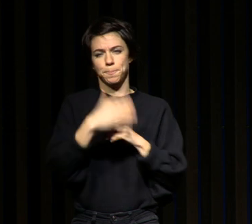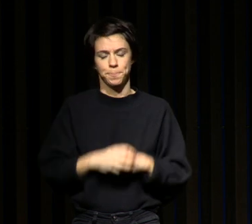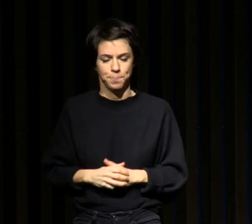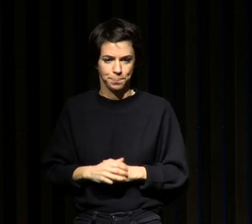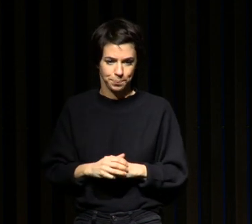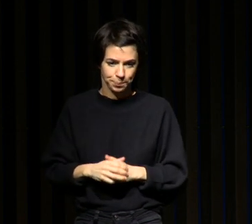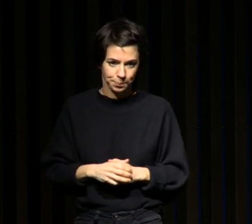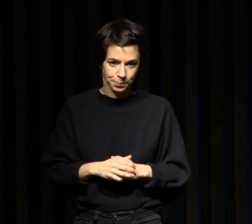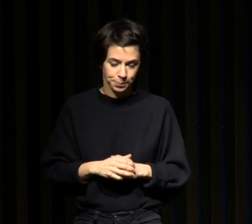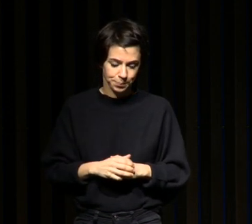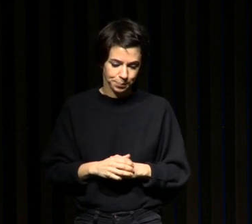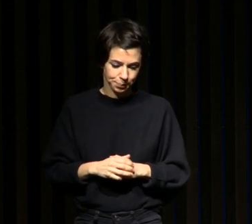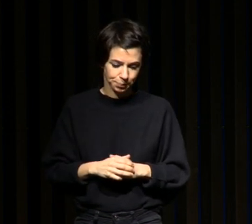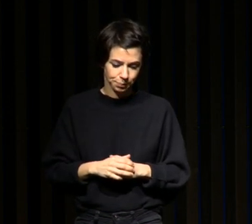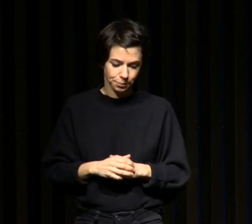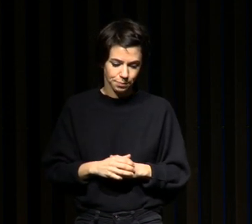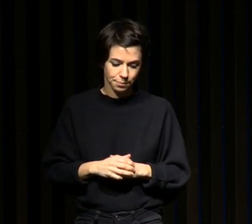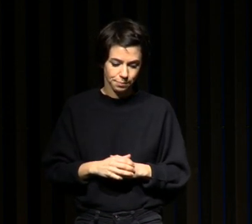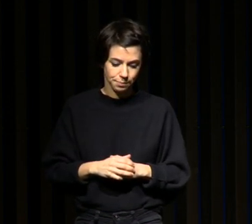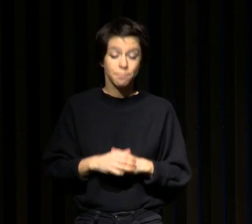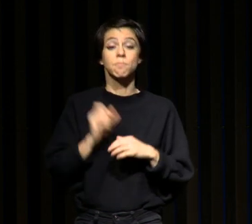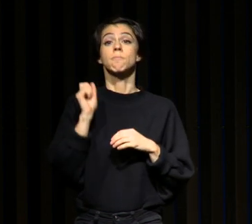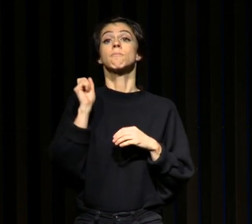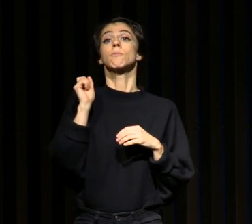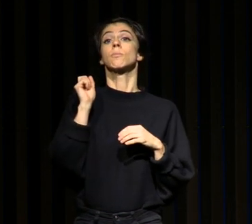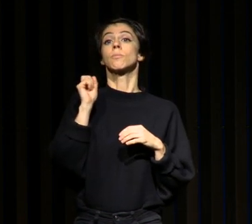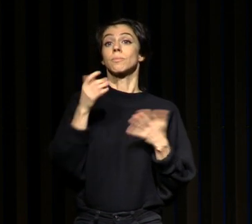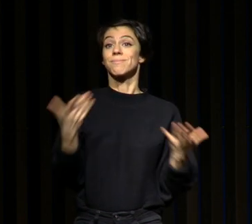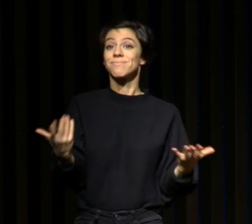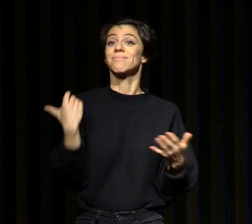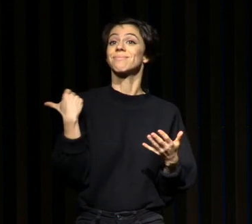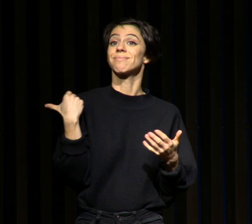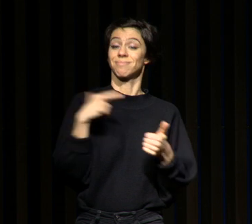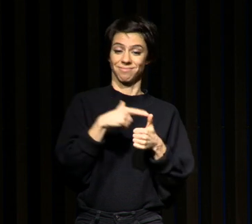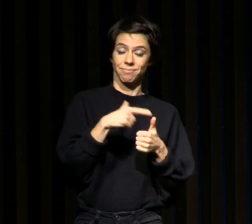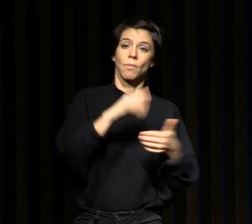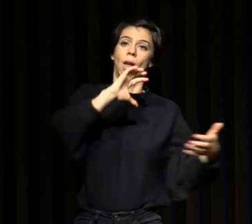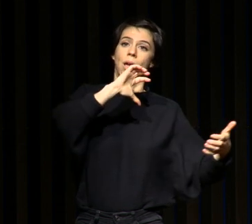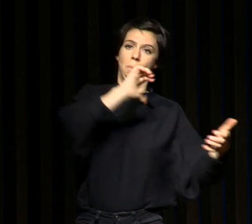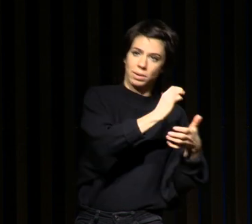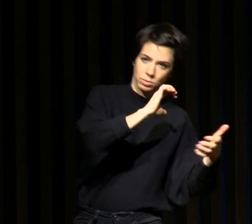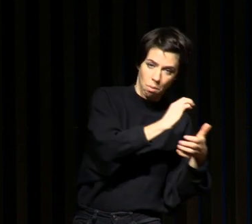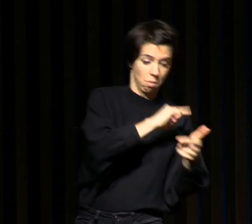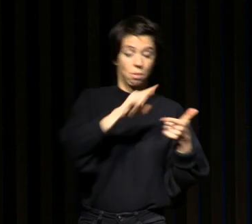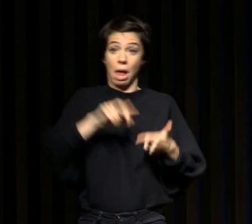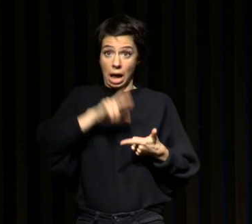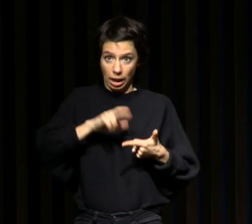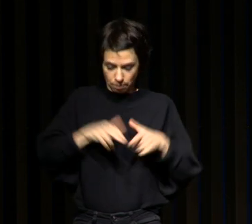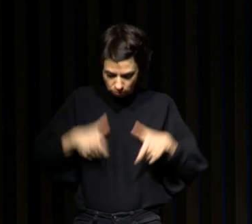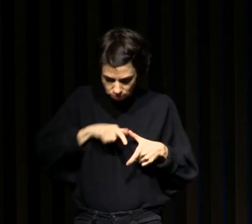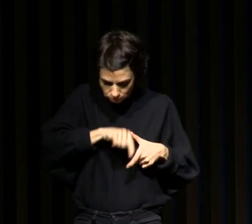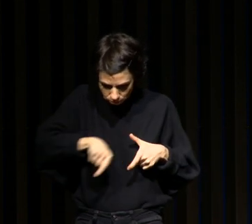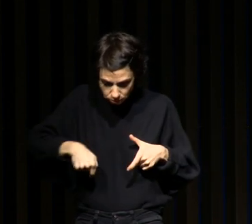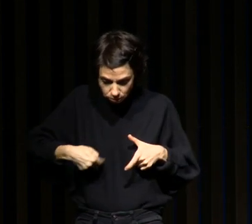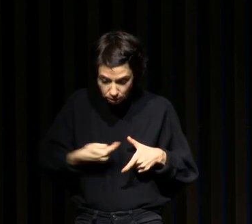Alors, cette architecture entre la pression homéostasique et les rythmes chronobiologiques, aboutit à faire des